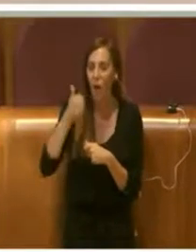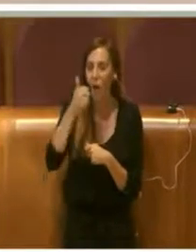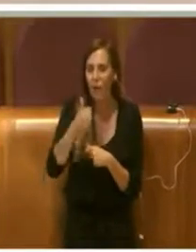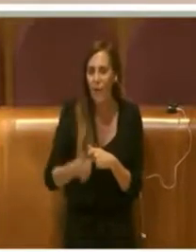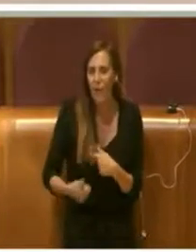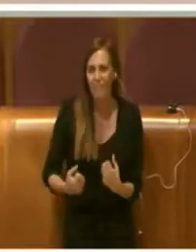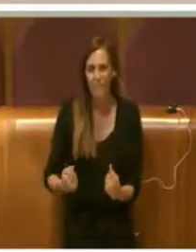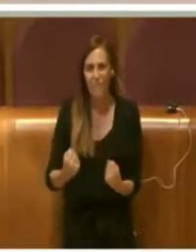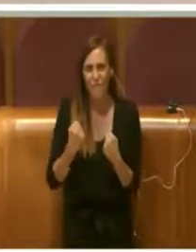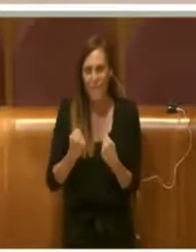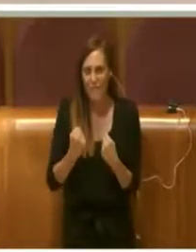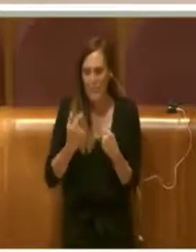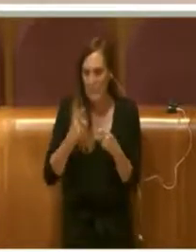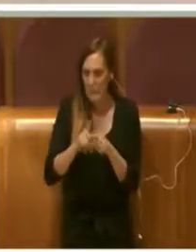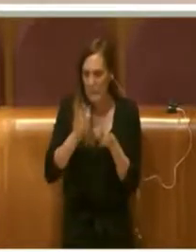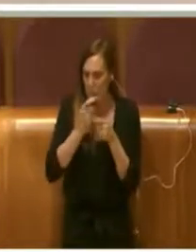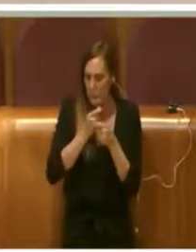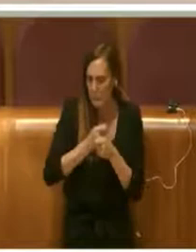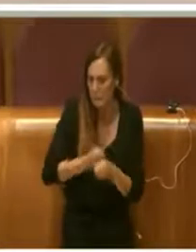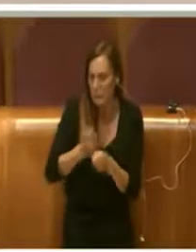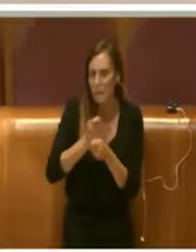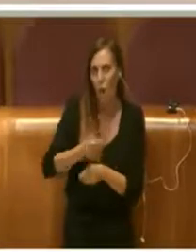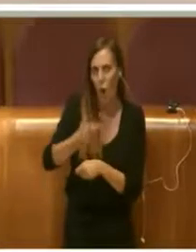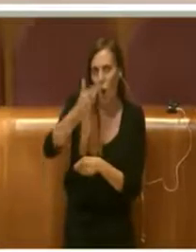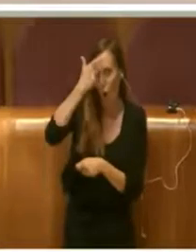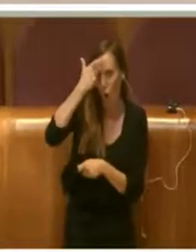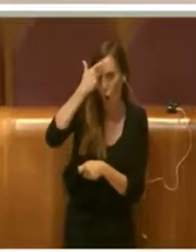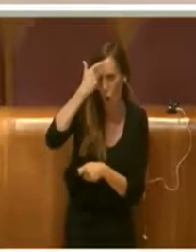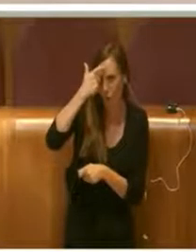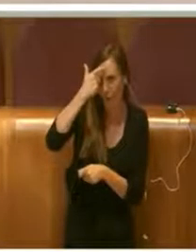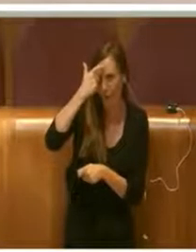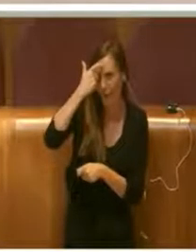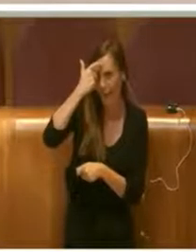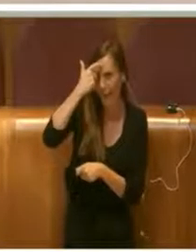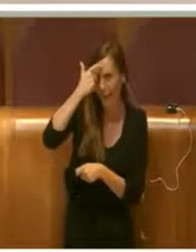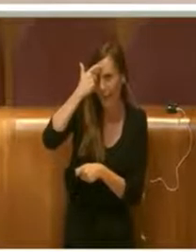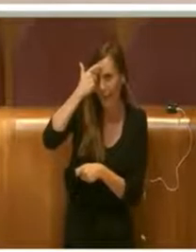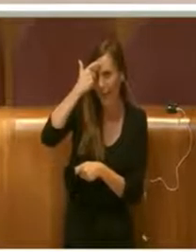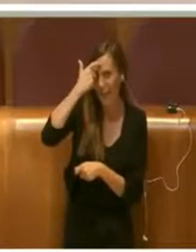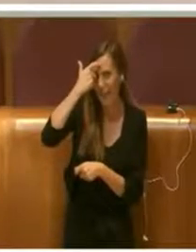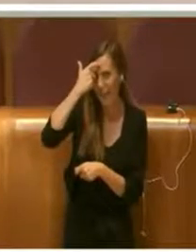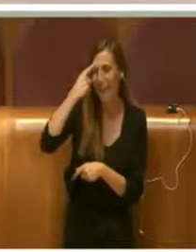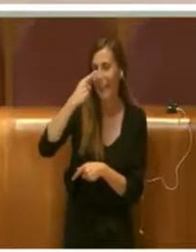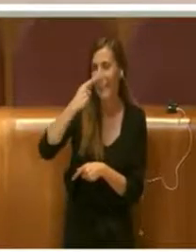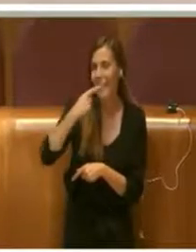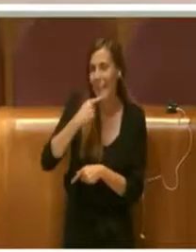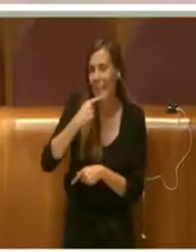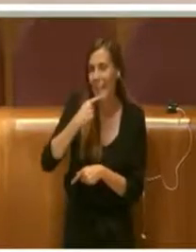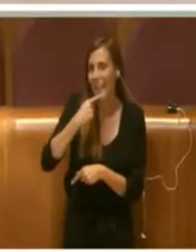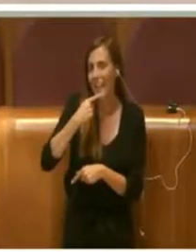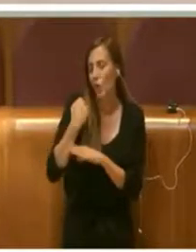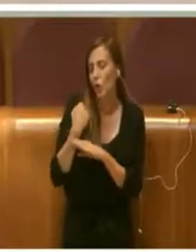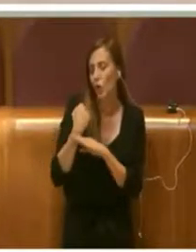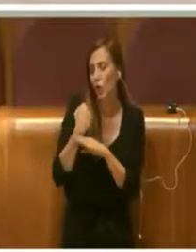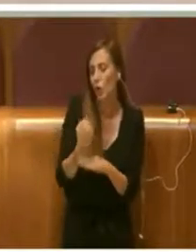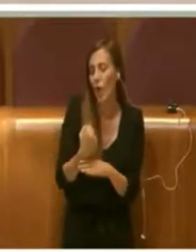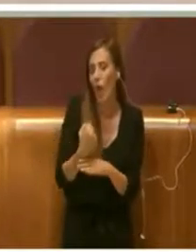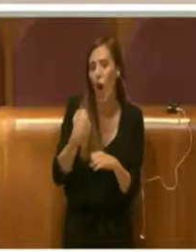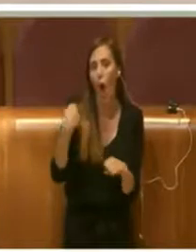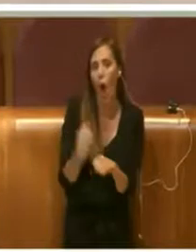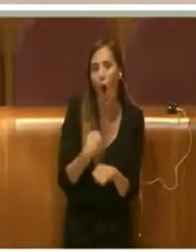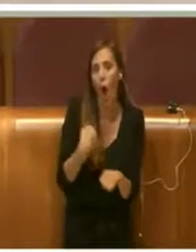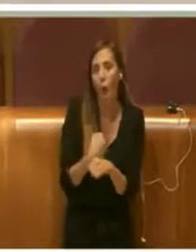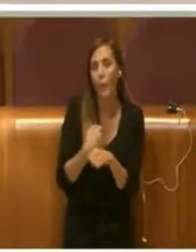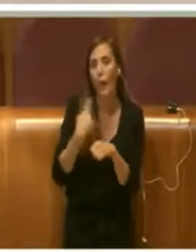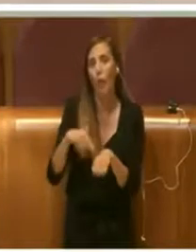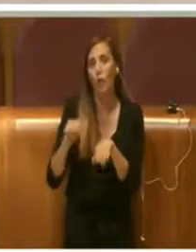pressioni dei vari governi e da tutti coloro che operano nel campo della sostenibilità e